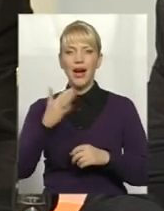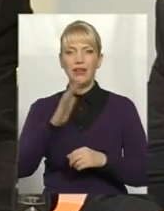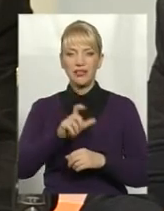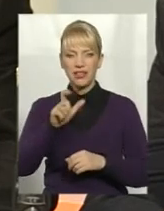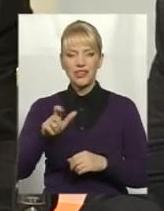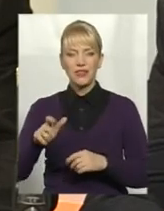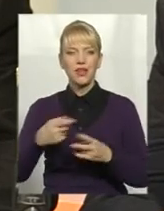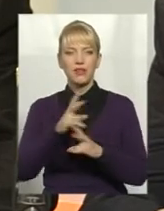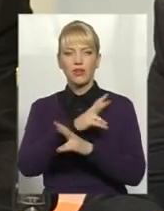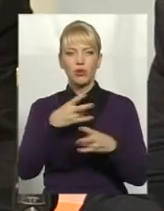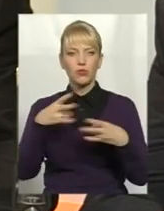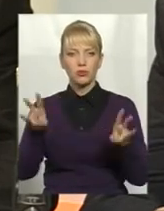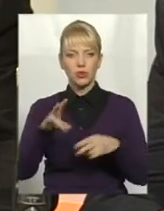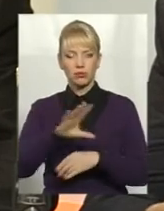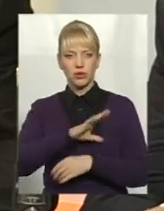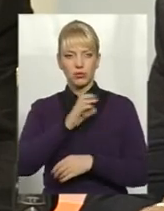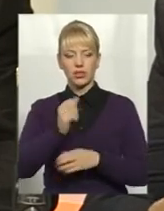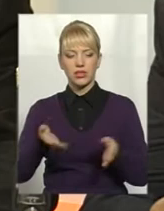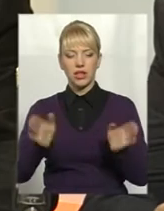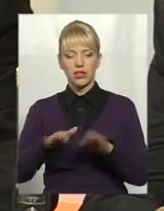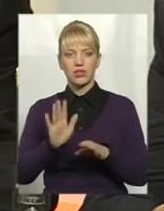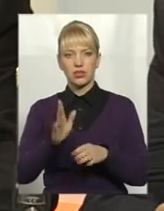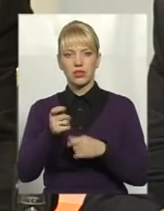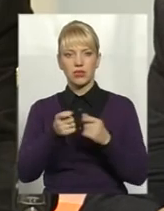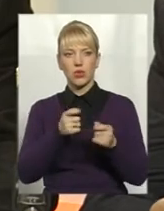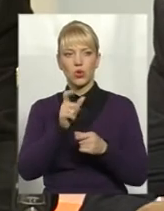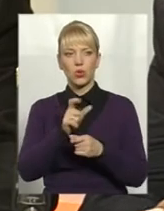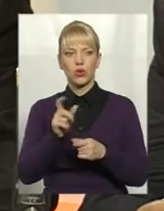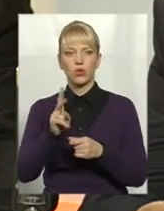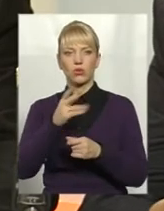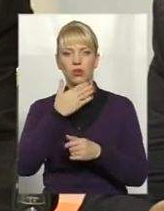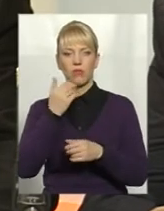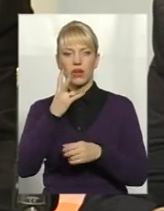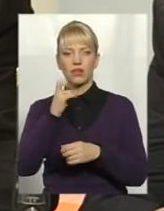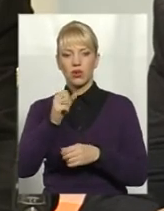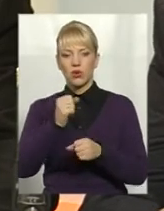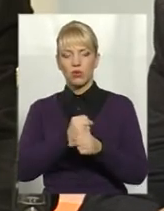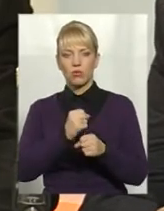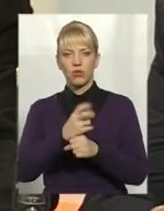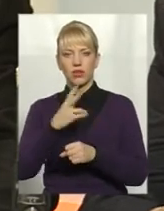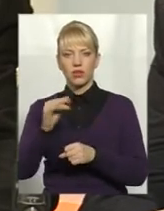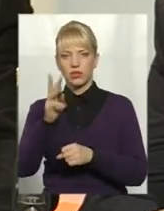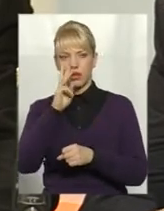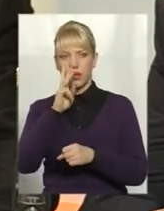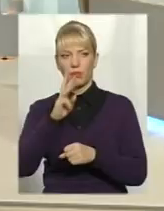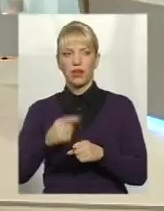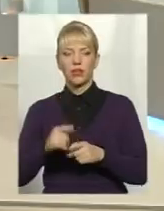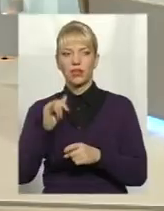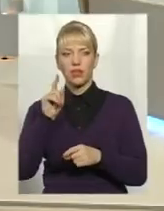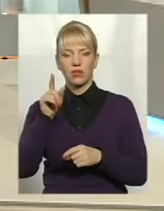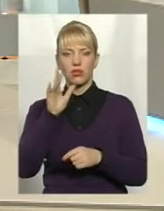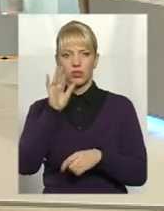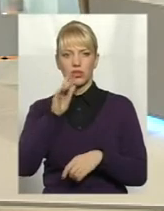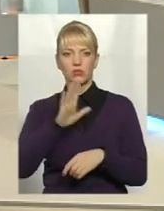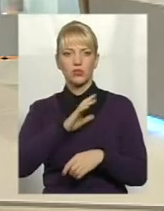потрібні. І залишилася тільки адміністрація і люди, які не мають ні роботи, ні зарплати. Це на той час і часті